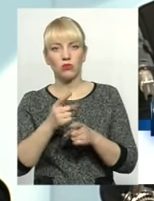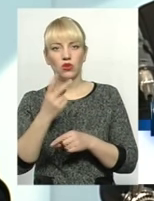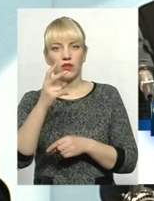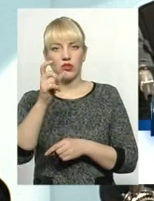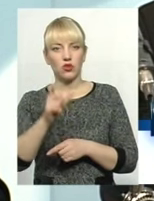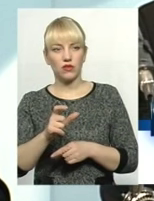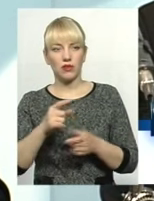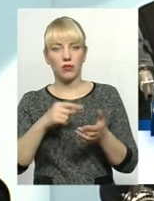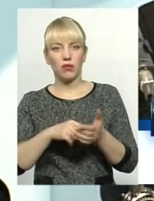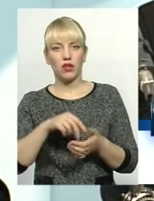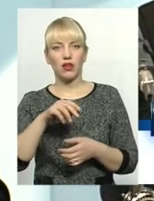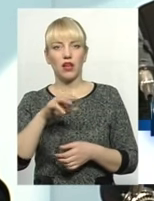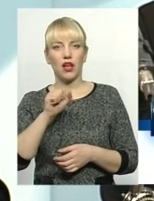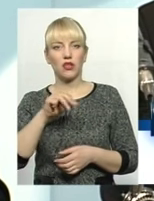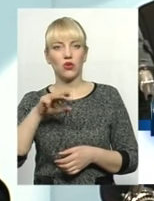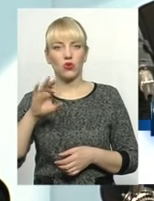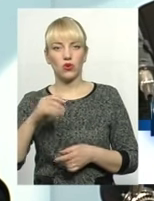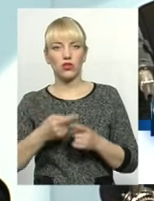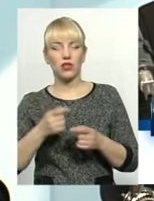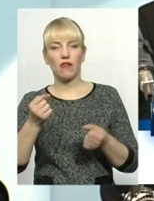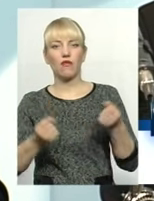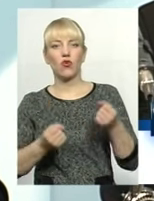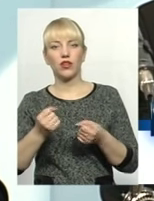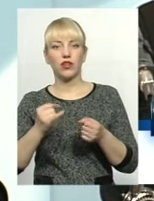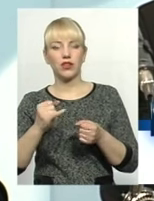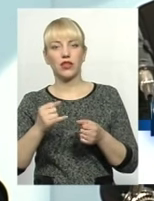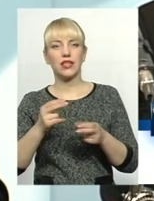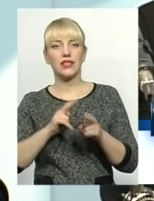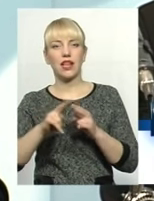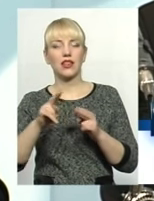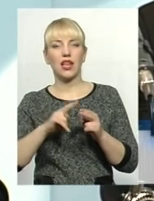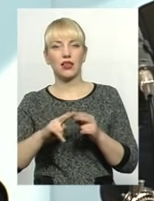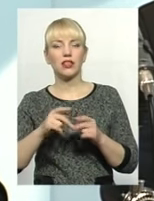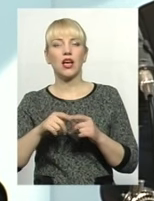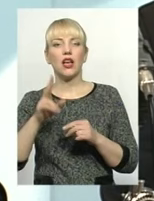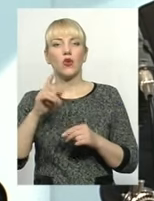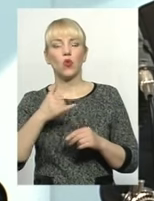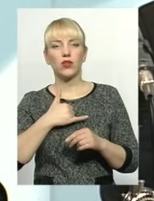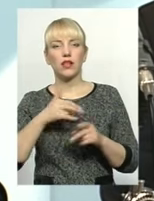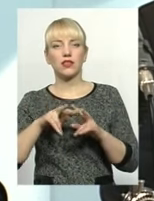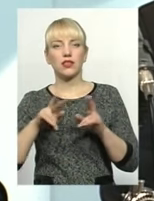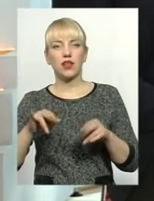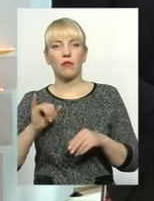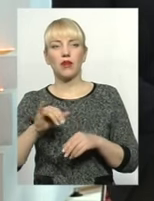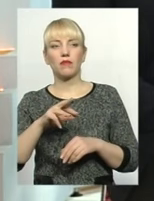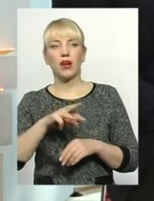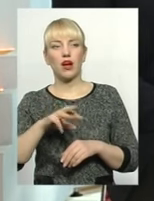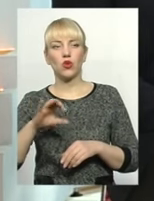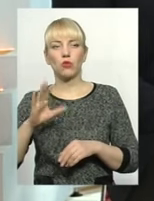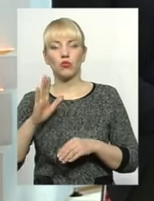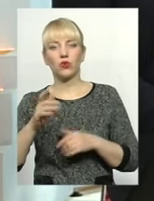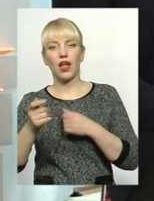сьогодні в зоні АТО служать. Це водії, сантехніки, другі. У нас, так як Михайло Юровича, буде адміністративна група